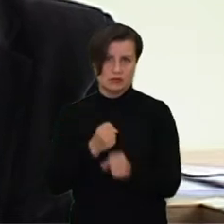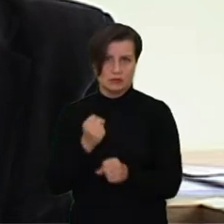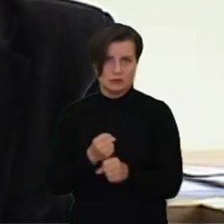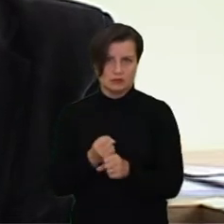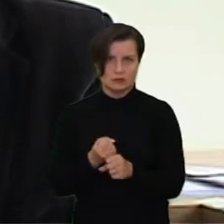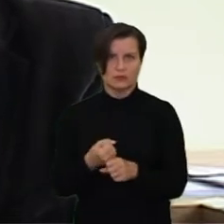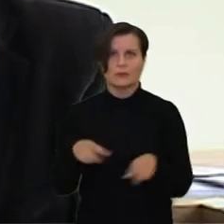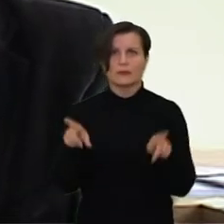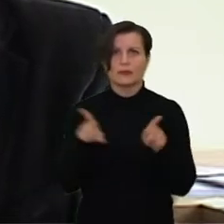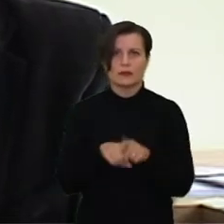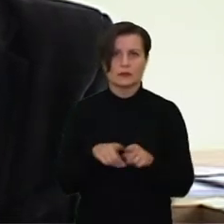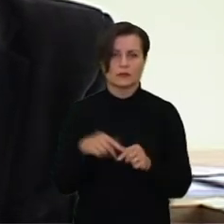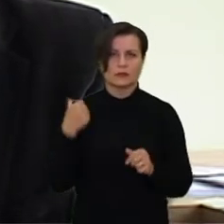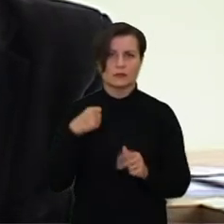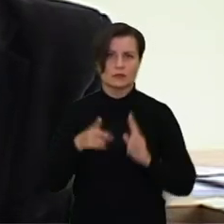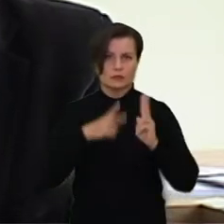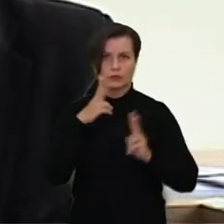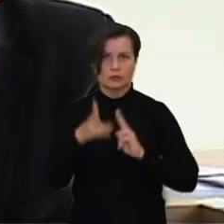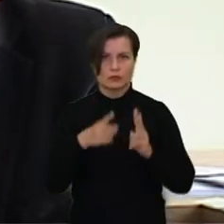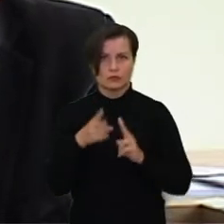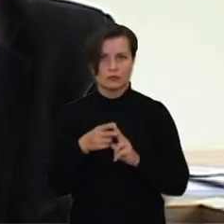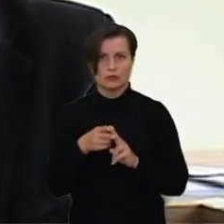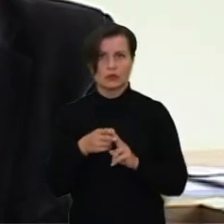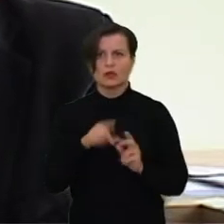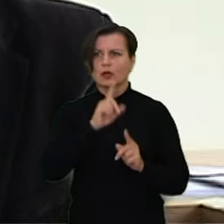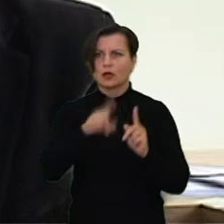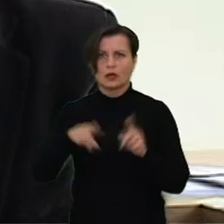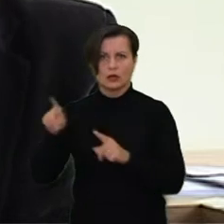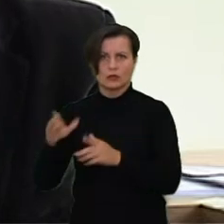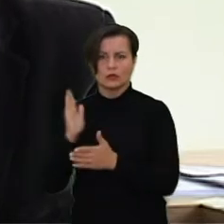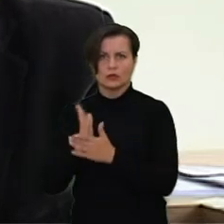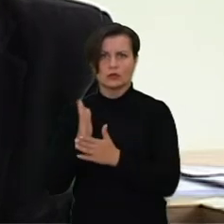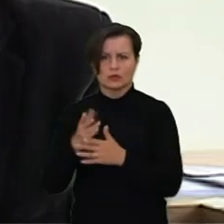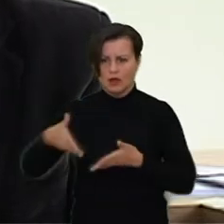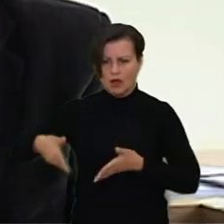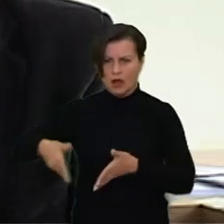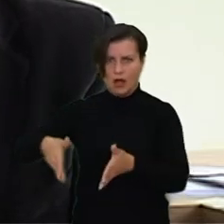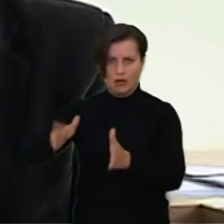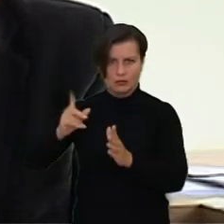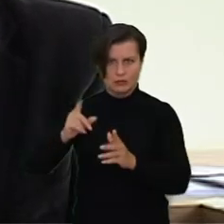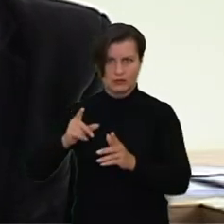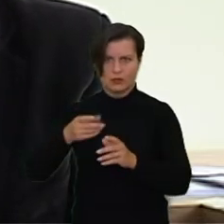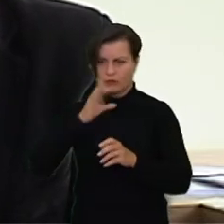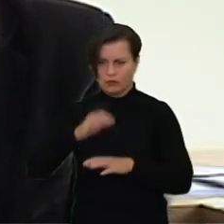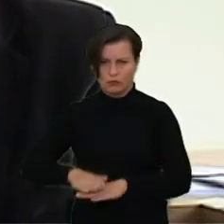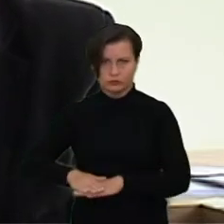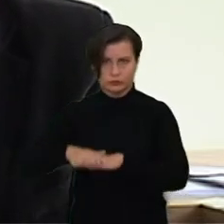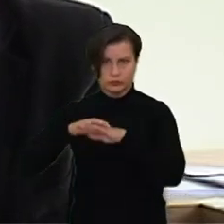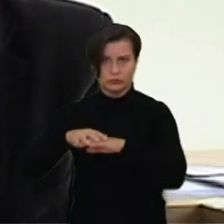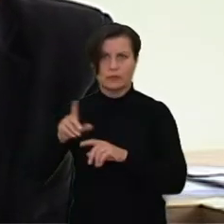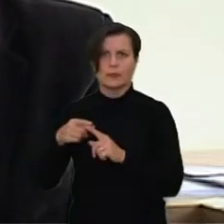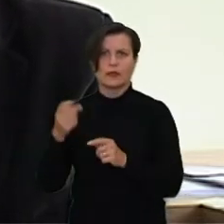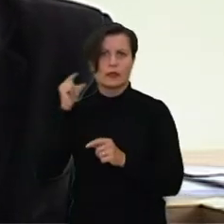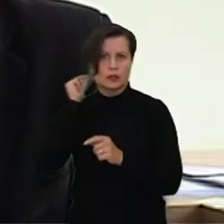Iš kitos pusės gauname išgyventų nusiskundimus, kad daug kur semia paprasčiausiai. Kai gatves, kai rusius